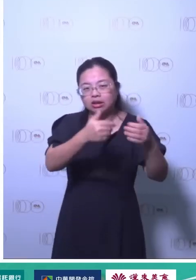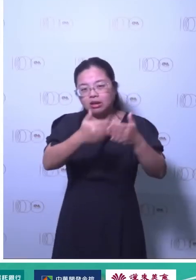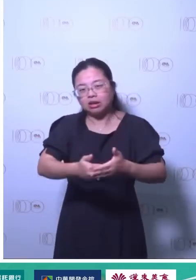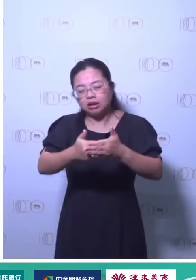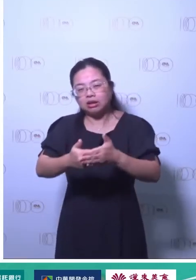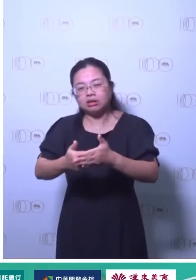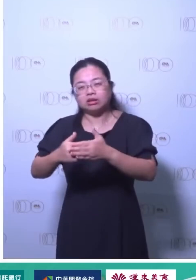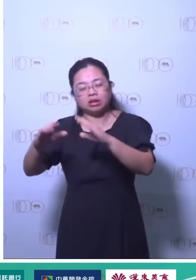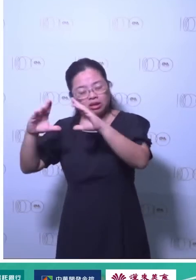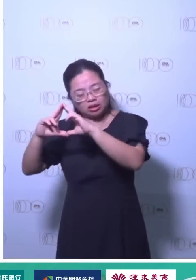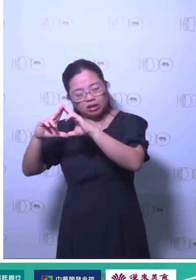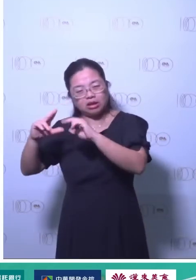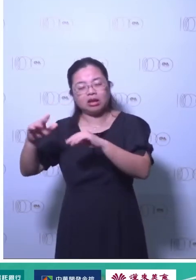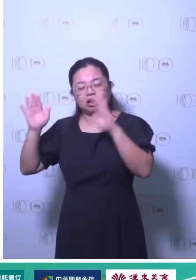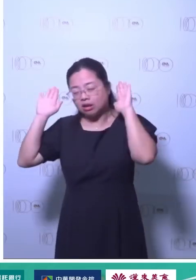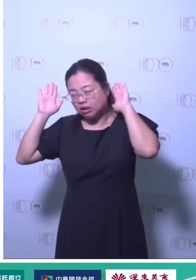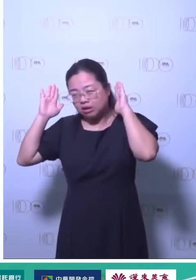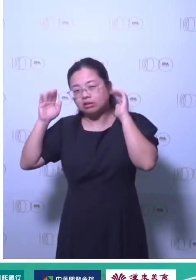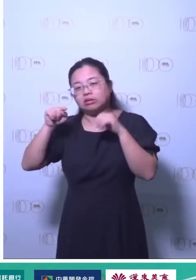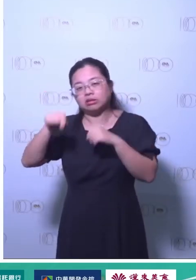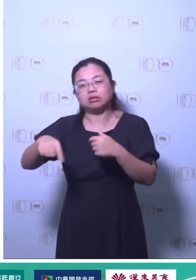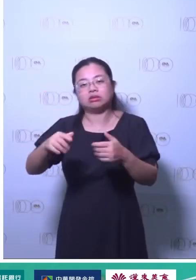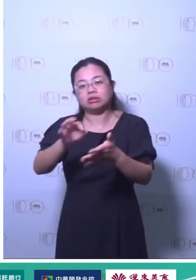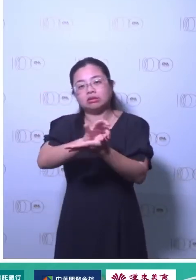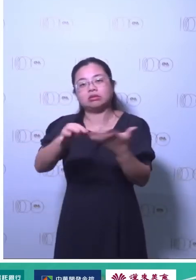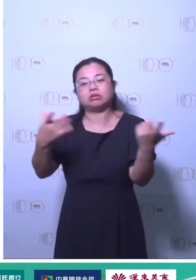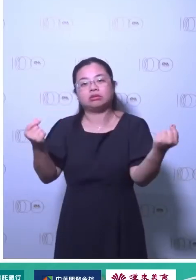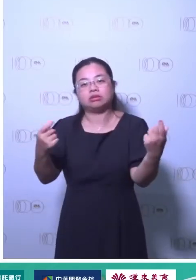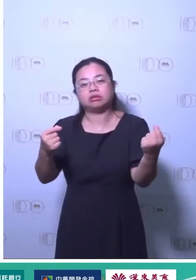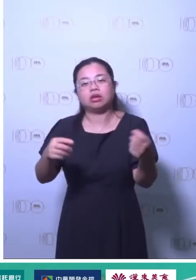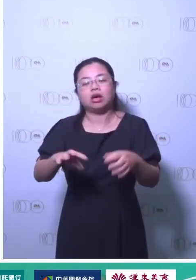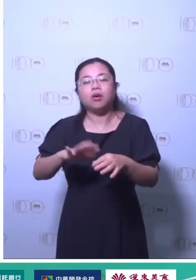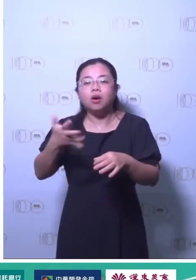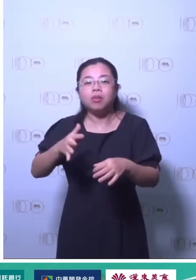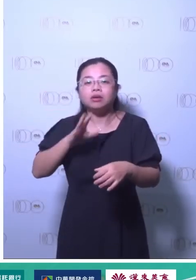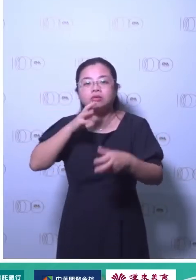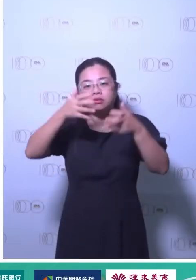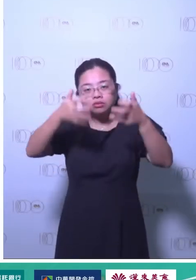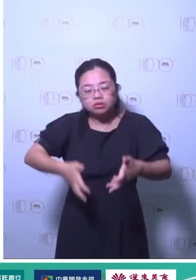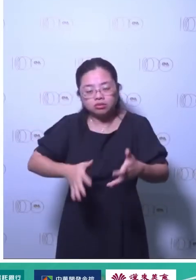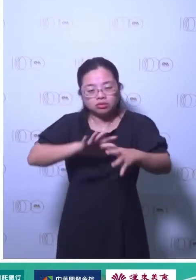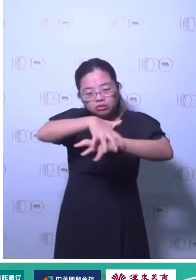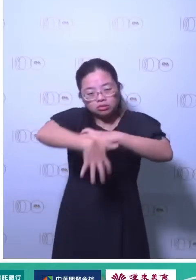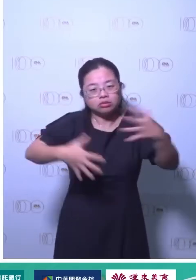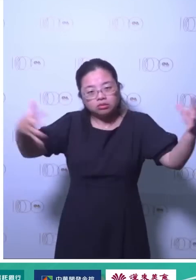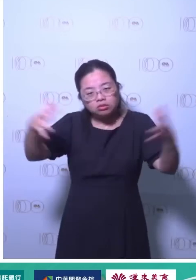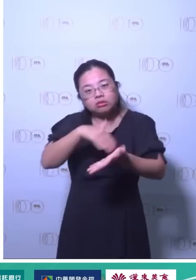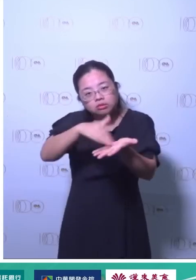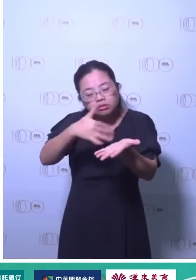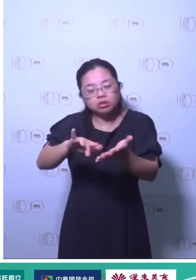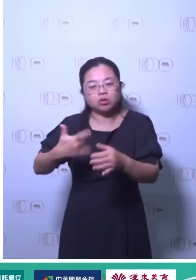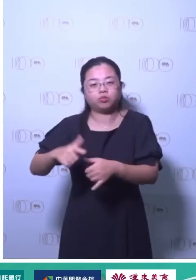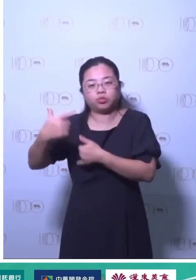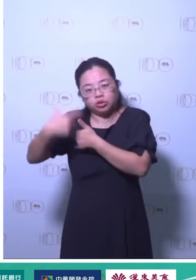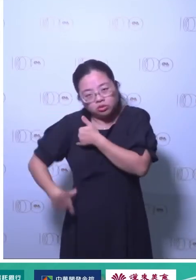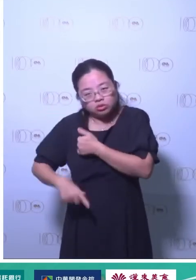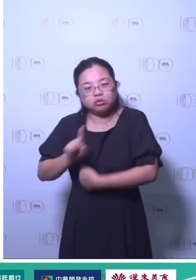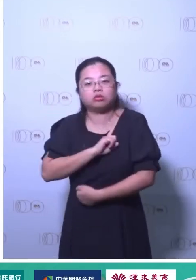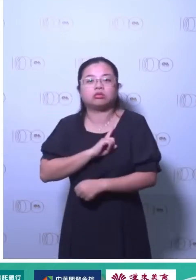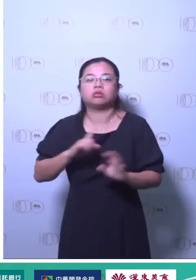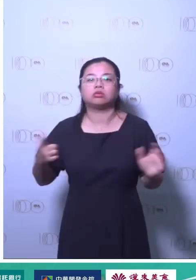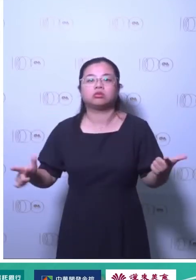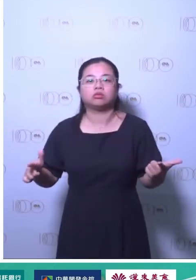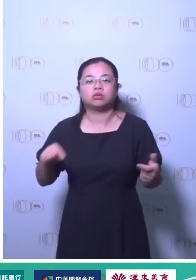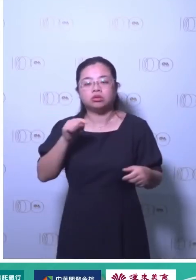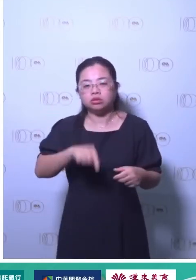效果一模一样不会因为你在台湾排你就比较厉害伤害比较多不会反过来讲你在台湾减在日本减